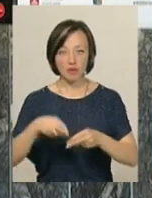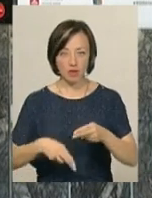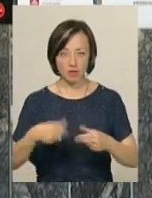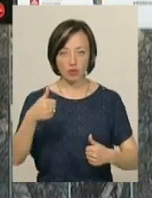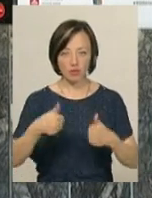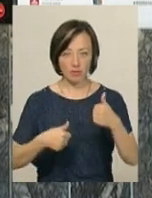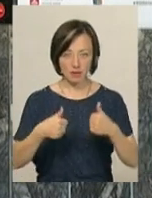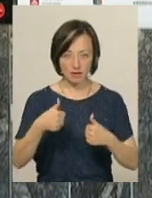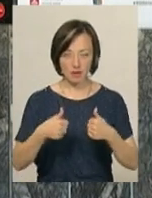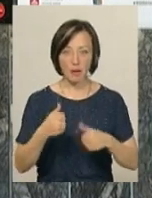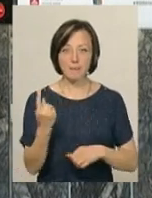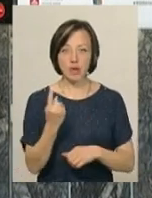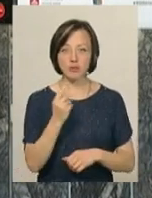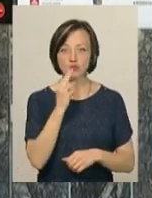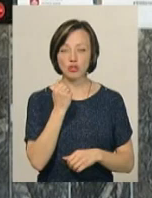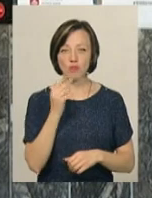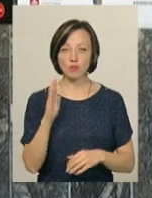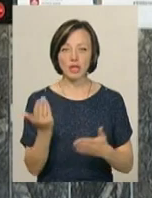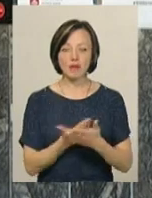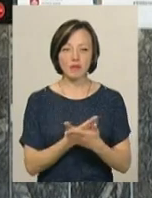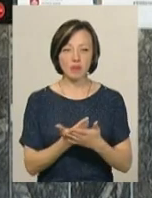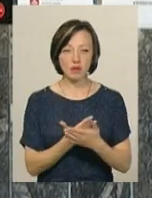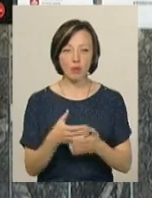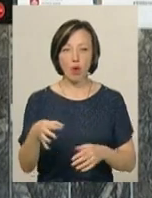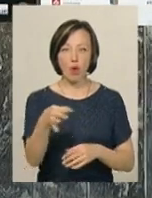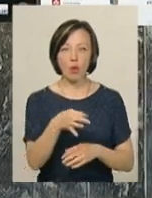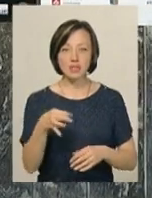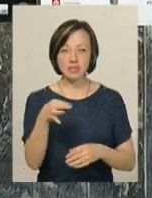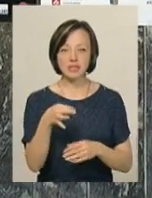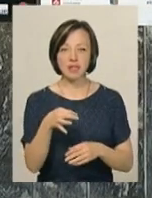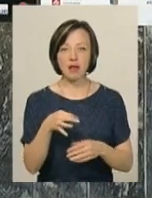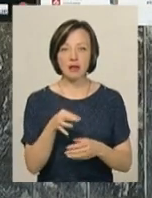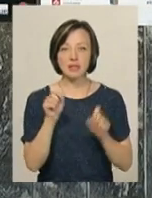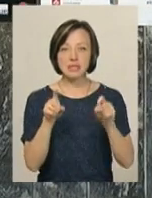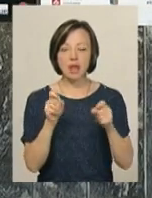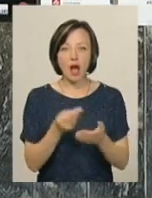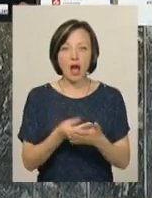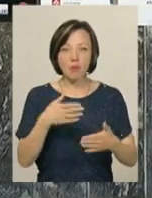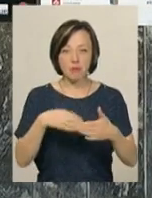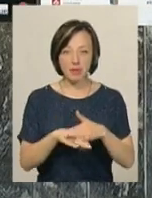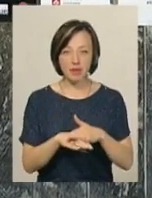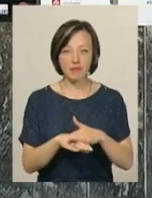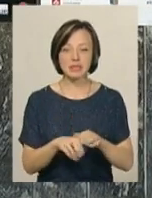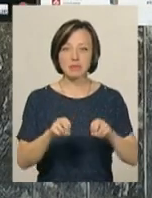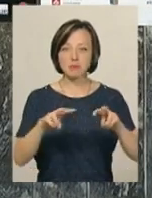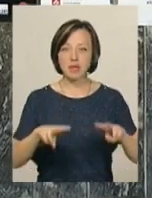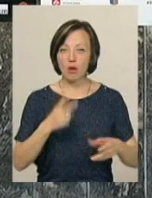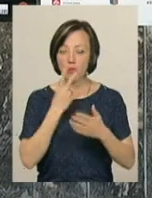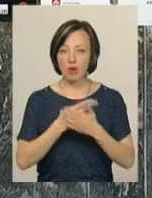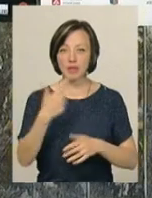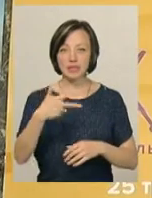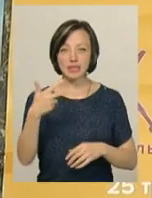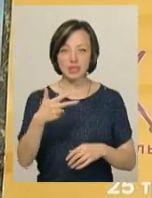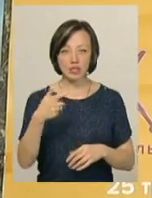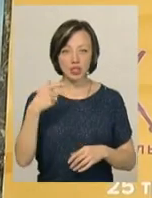конкурсної, 1 червня буде фільм «Острів скарбів». Це спеціальний показ до 30-річчя від дня